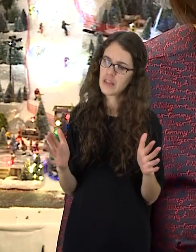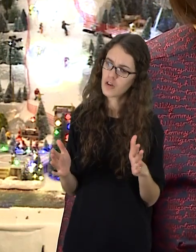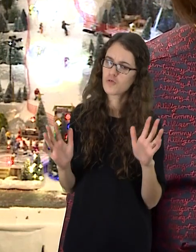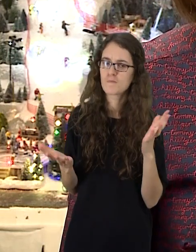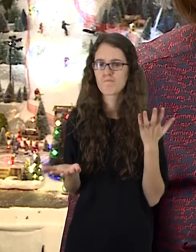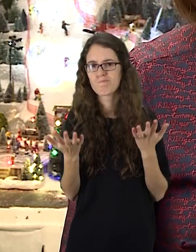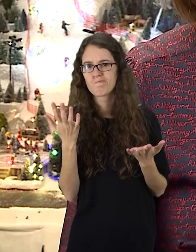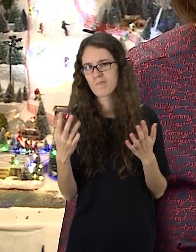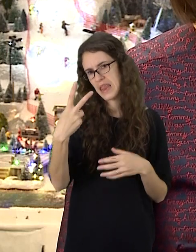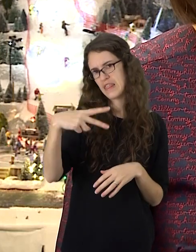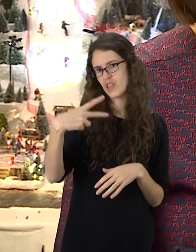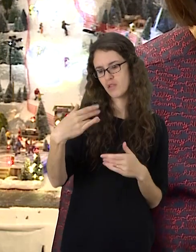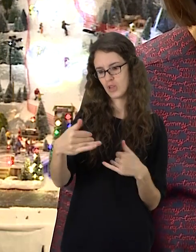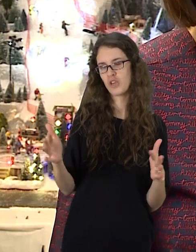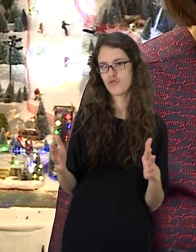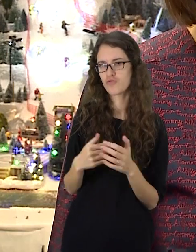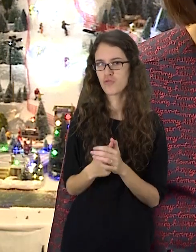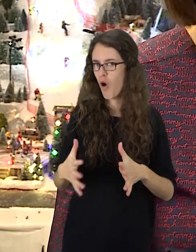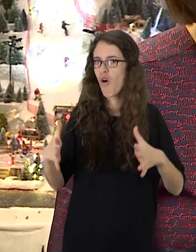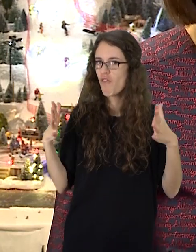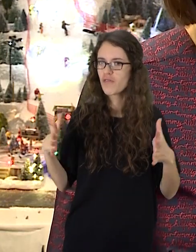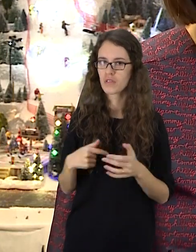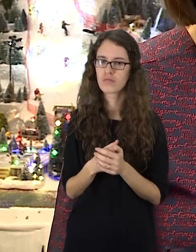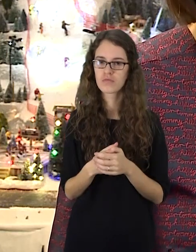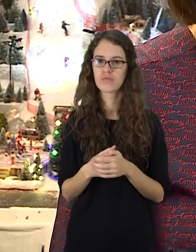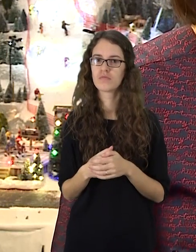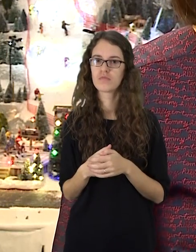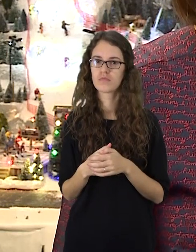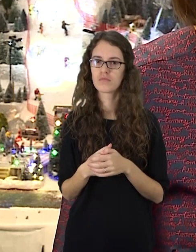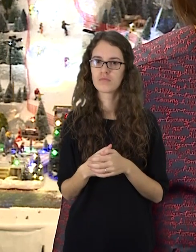koks dvidešimt. Didelių dėžių.